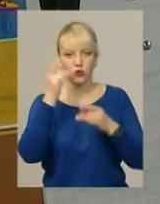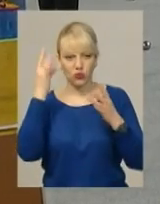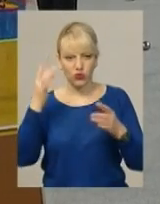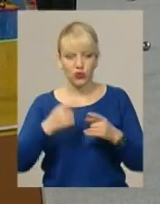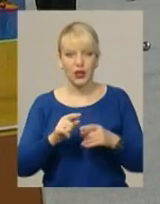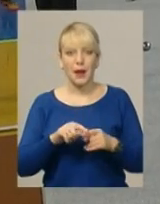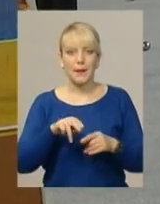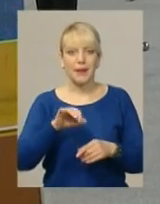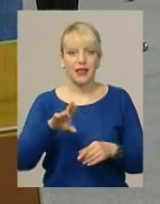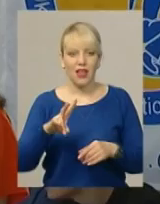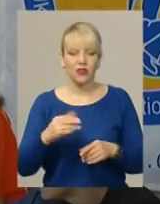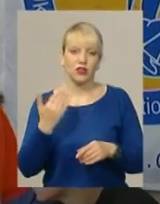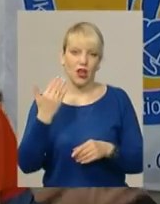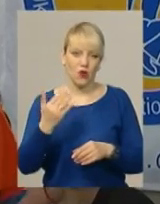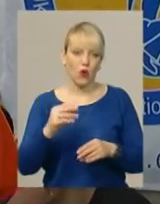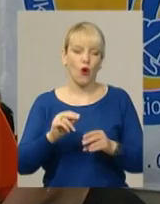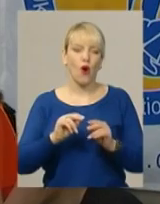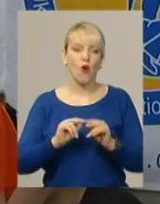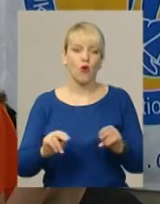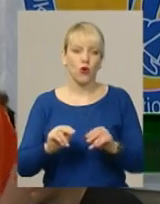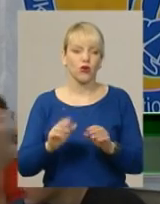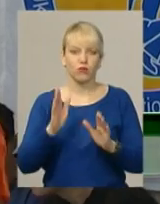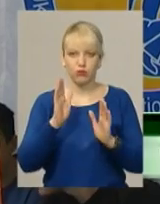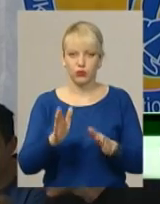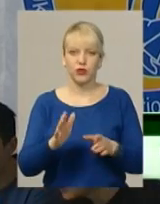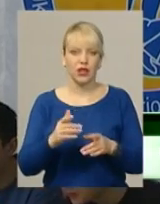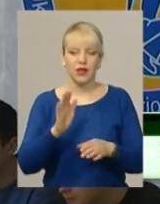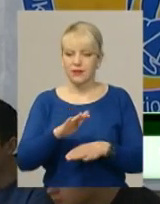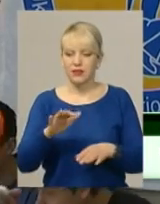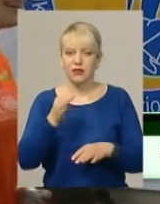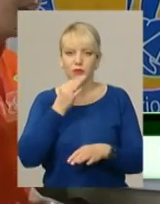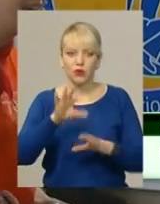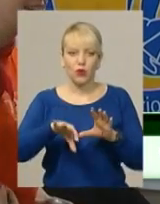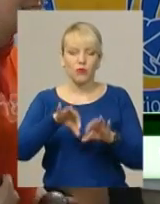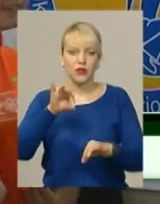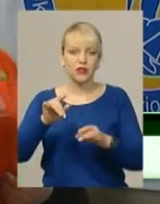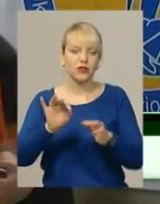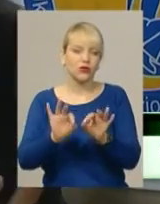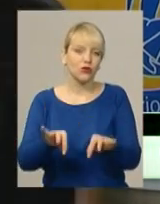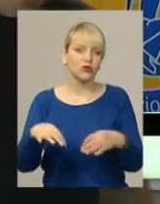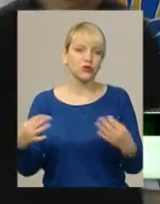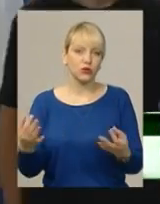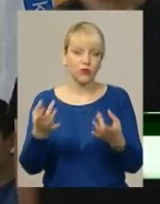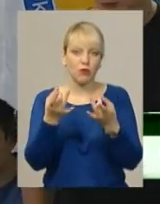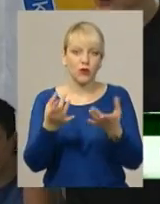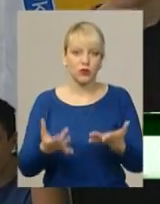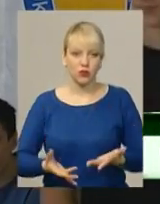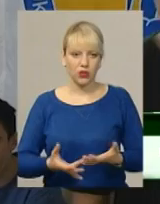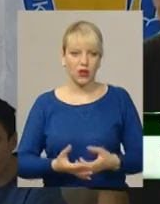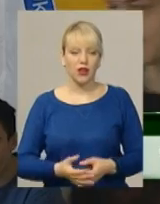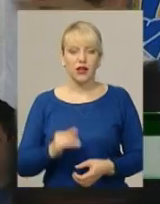та в позаурочний час бути. Діти його оберуть, тому що він підкупає доступністю, простотою і